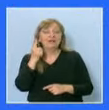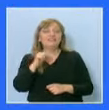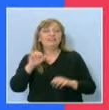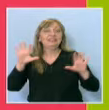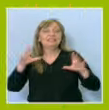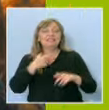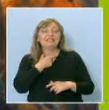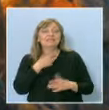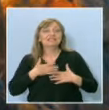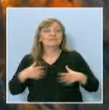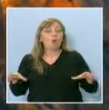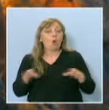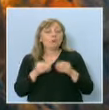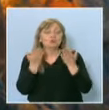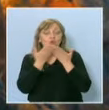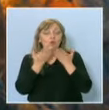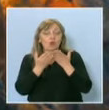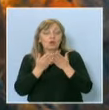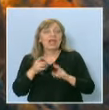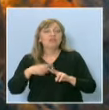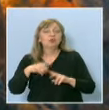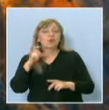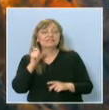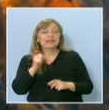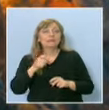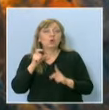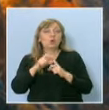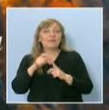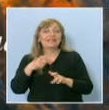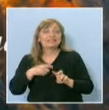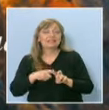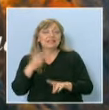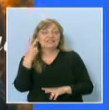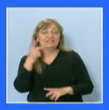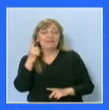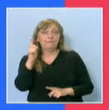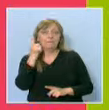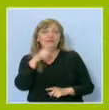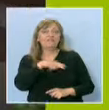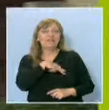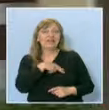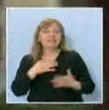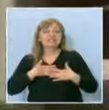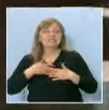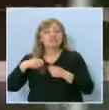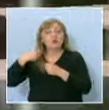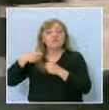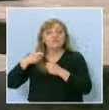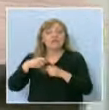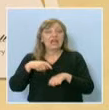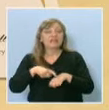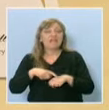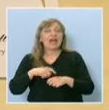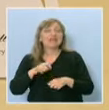имаха общо рок. Никола Стамов и Румяна Цветкова от първа езикова гимназия с две първи награди за свои филми. Дария Дамянова –